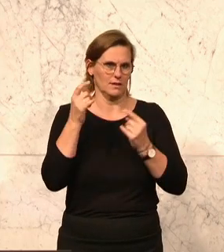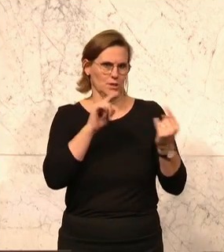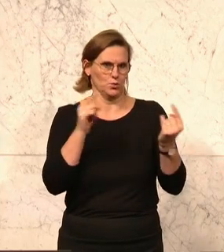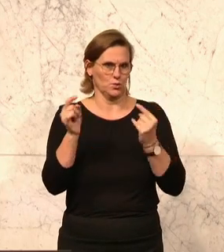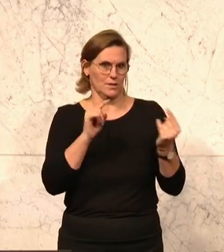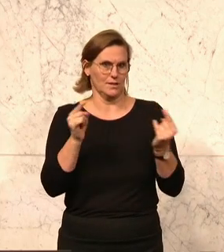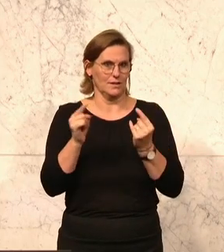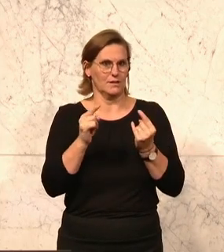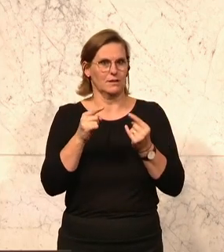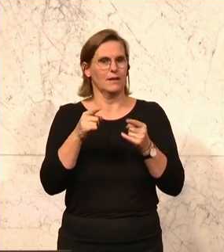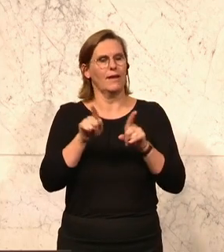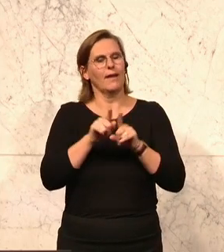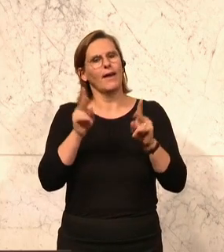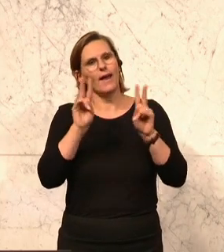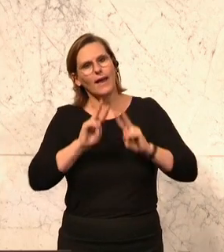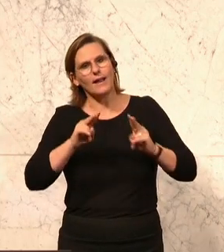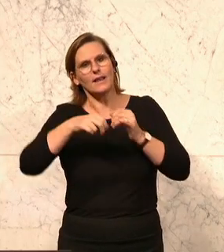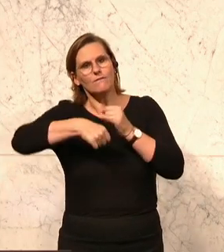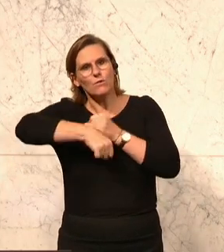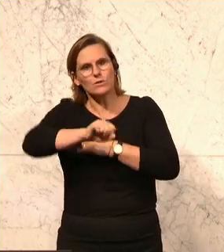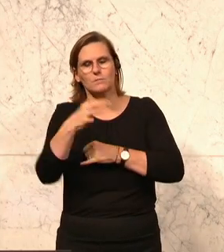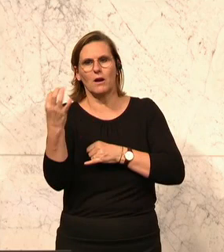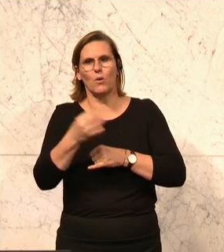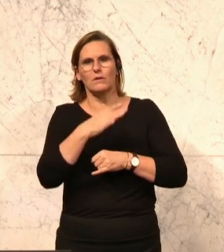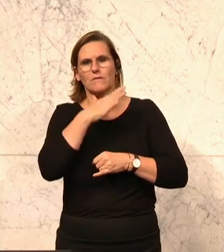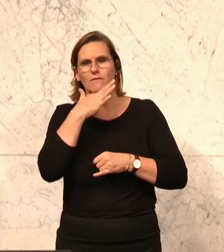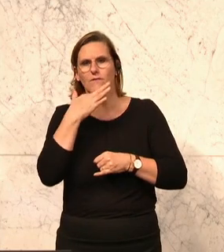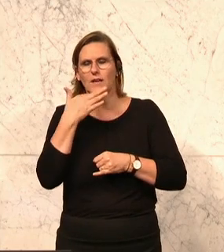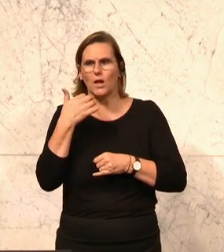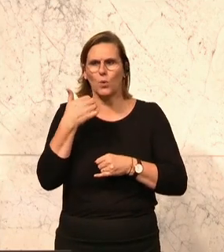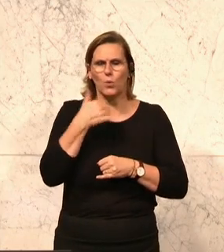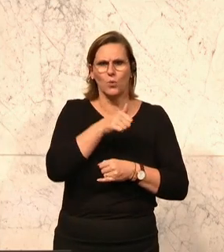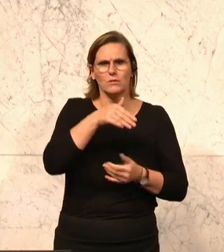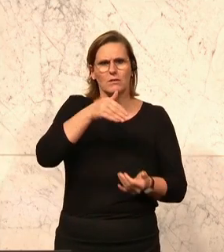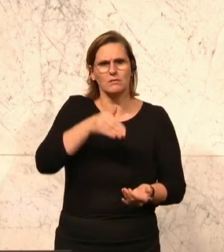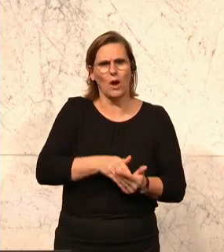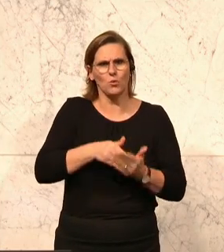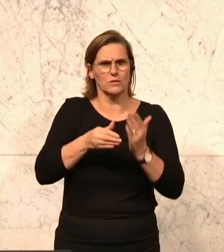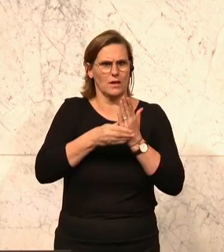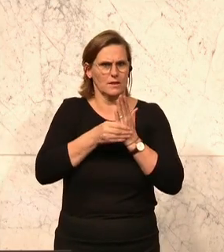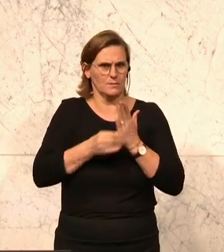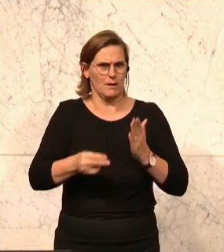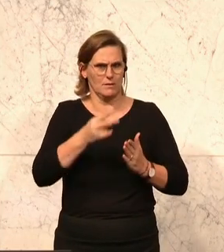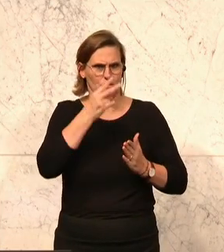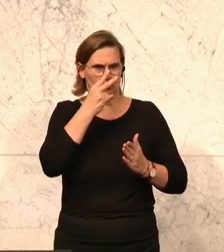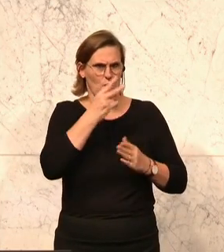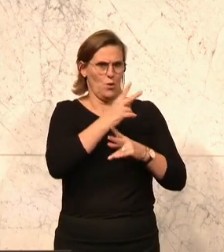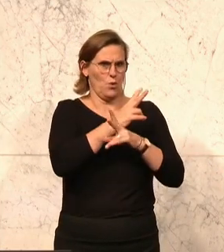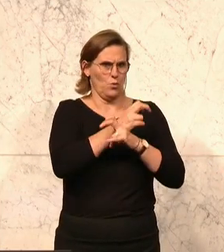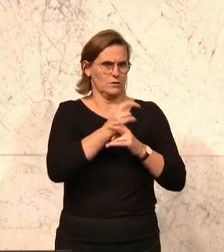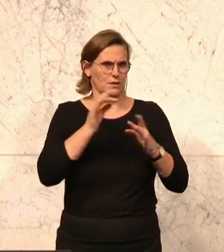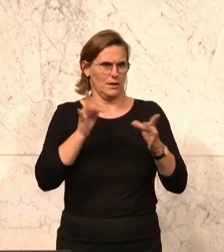so über Fußball, wo sicher heute hunderttausende Experten das Spiel Österreich gegen Deutschland